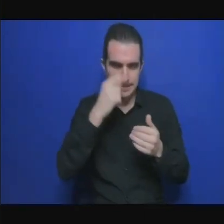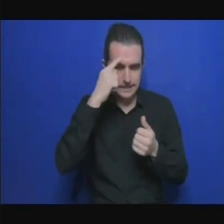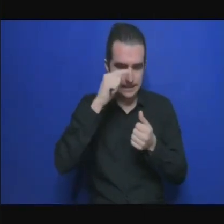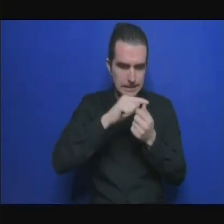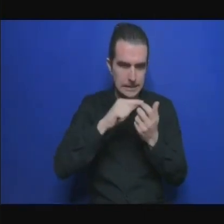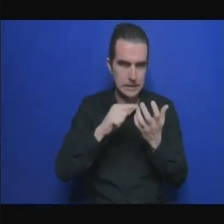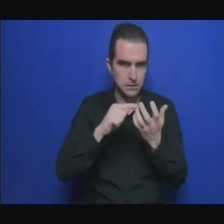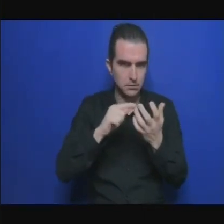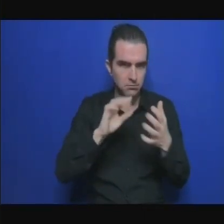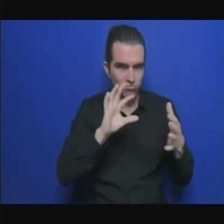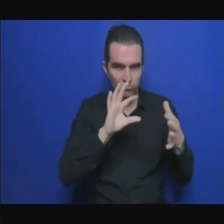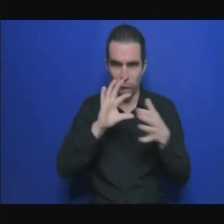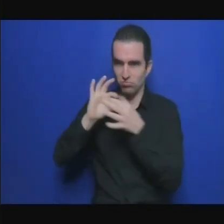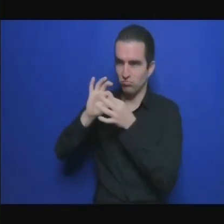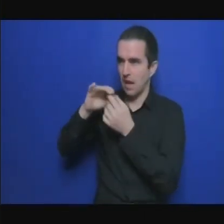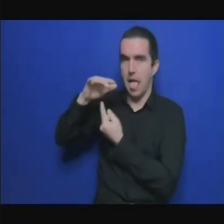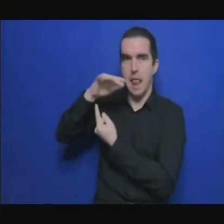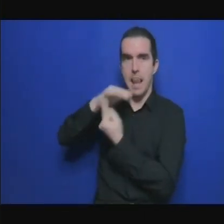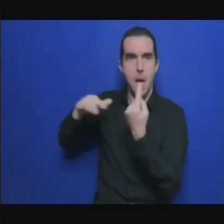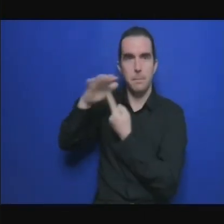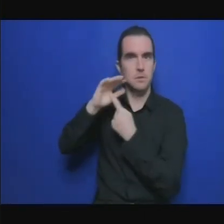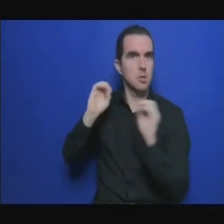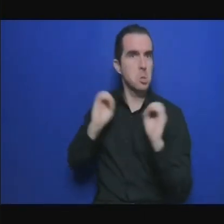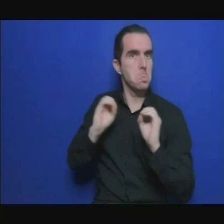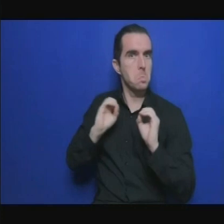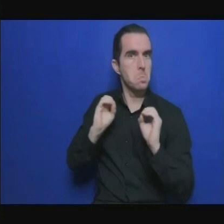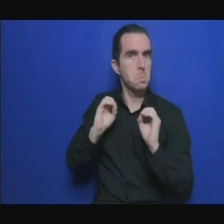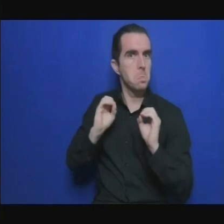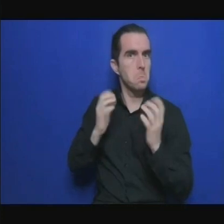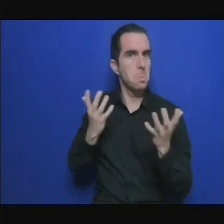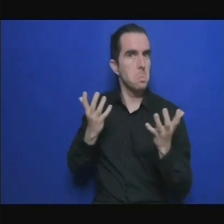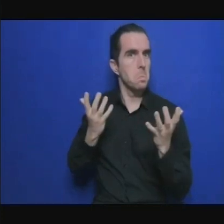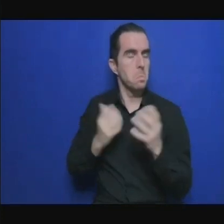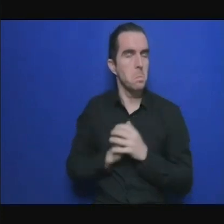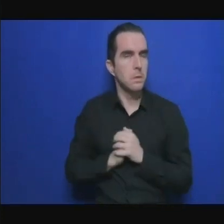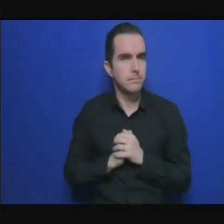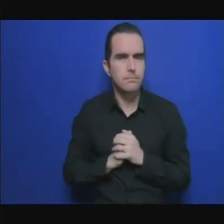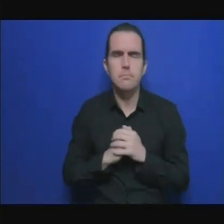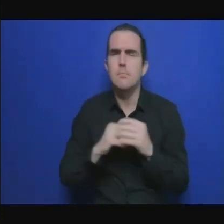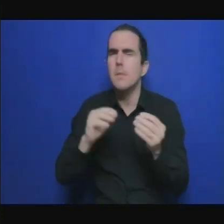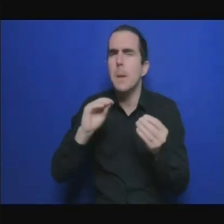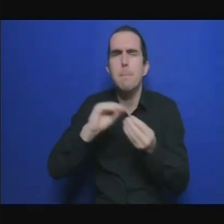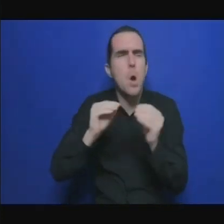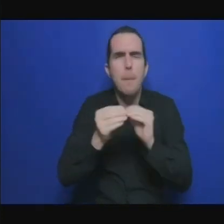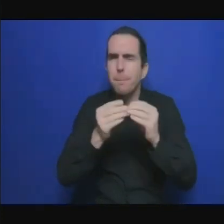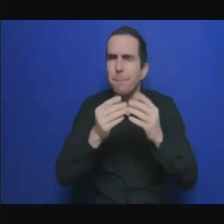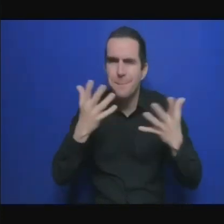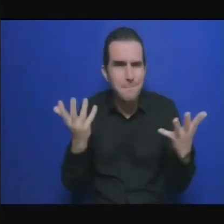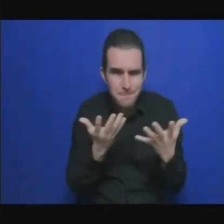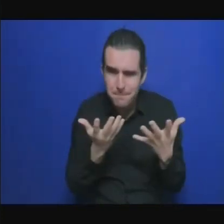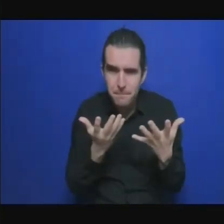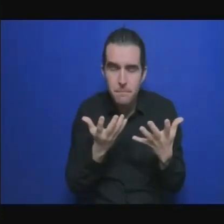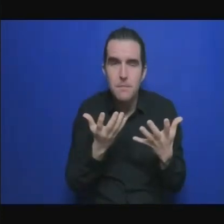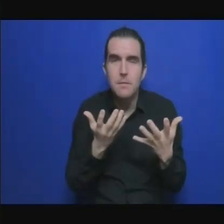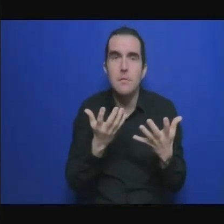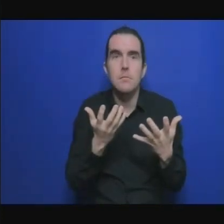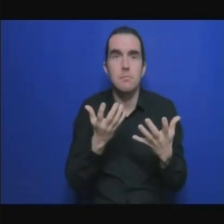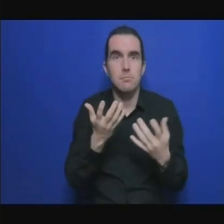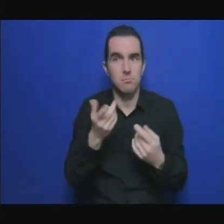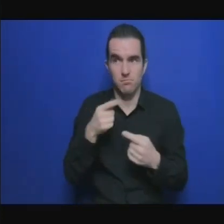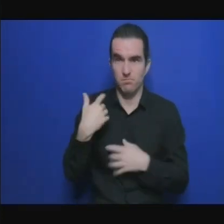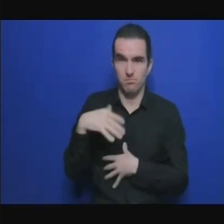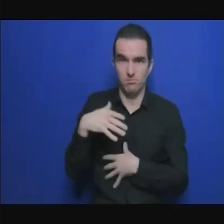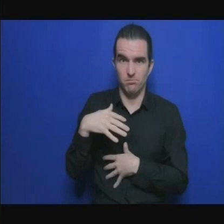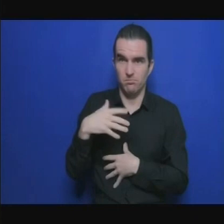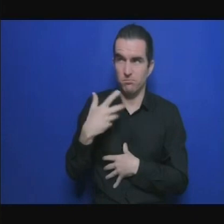disait quelqu'un pour des millions d'Africains tout en limitant le recours aux énergies fossiles ça c'est d'une